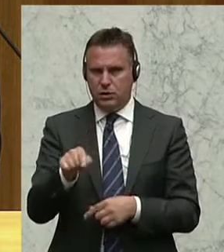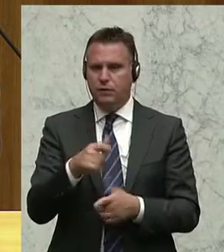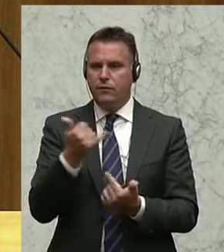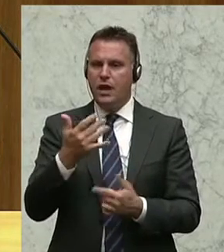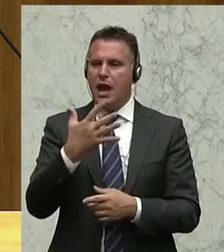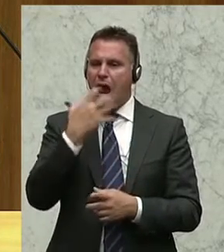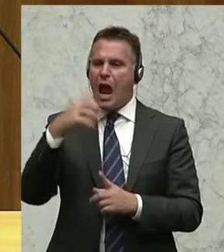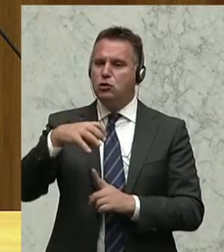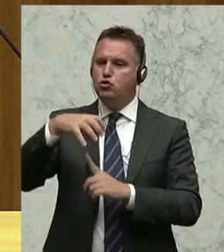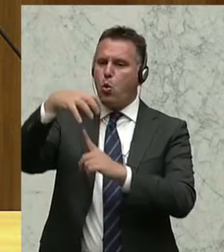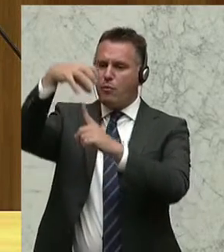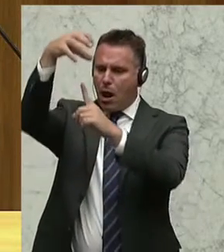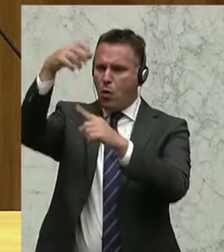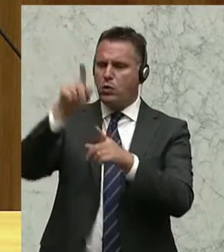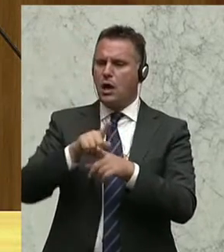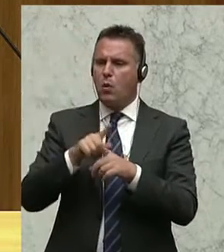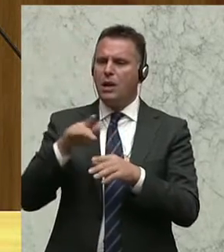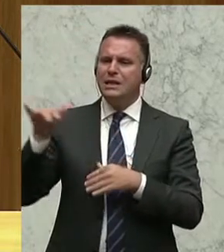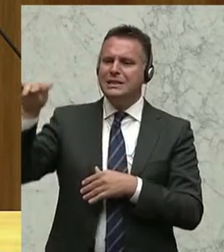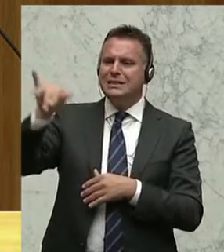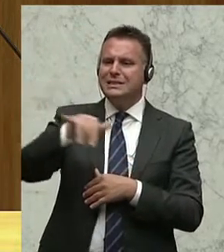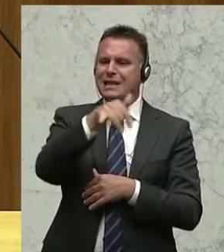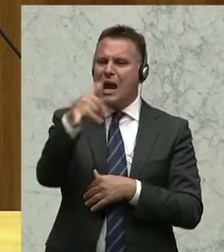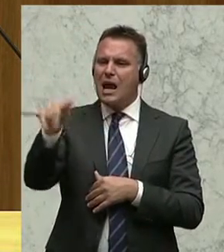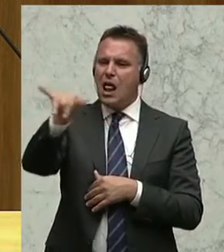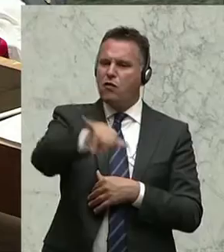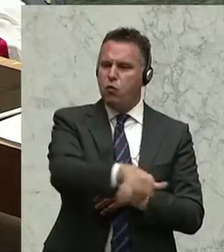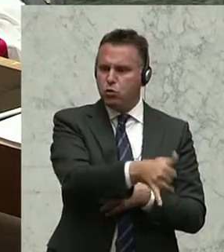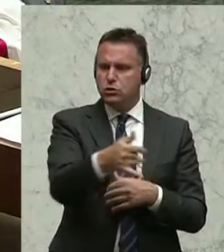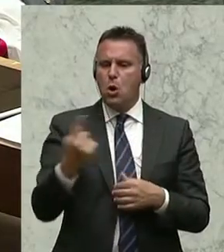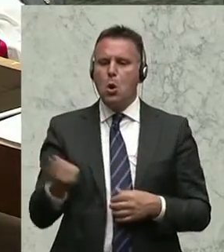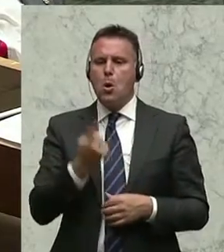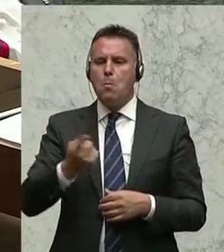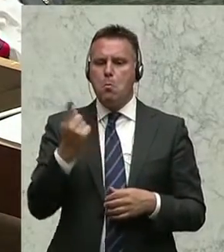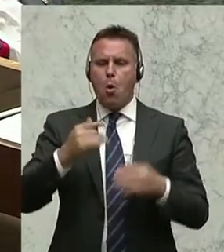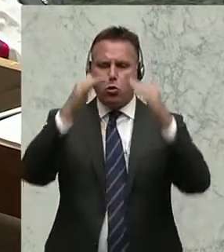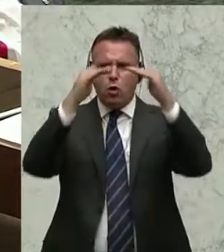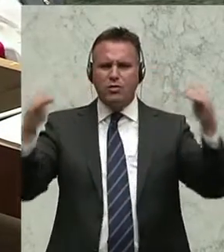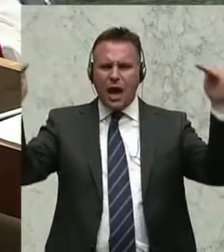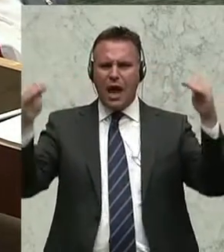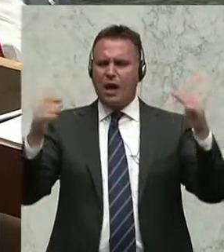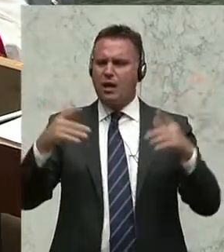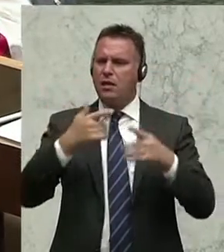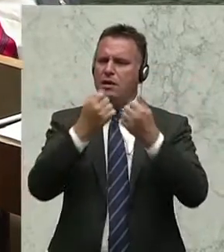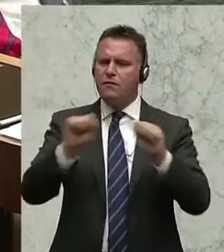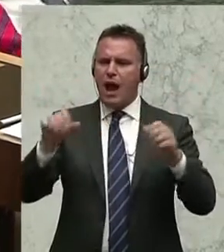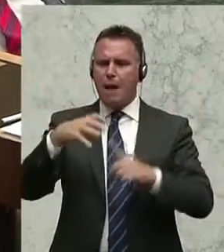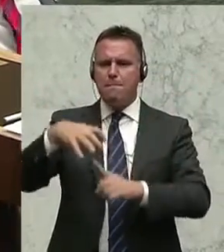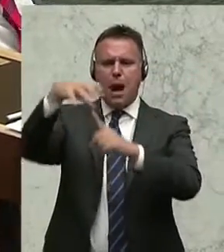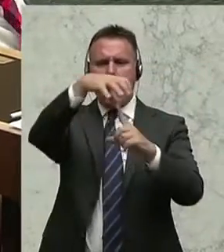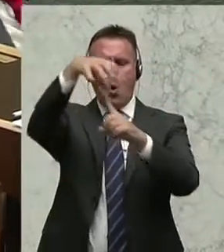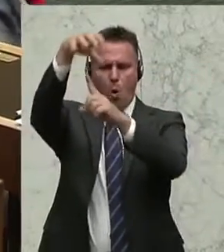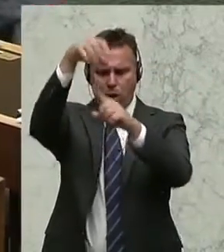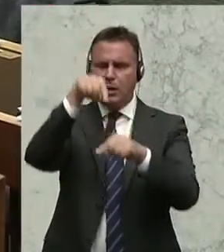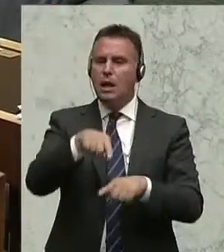Heißluftballons, um die Segelflugzeuge, da geht es um Motortrachenflieger oder Freiballone und da